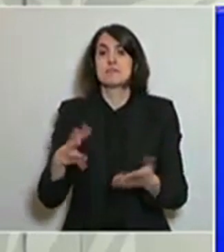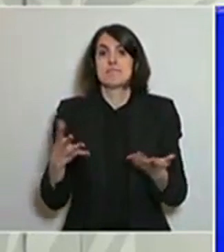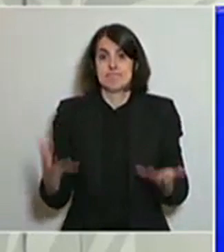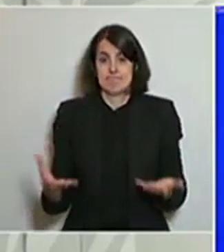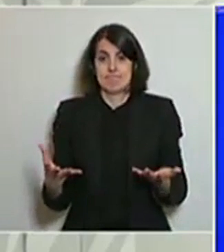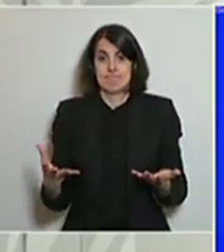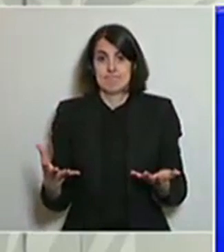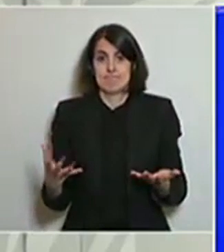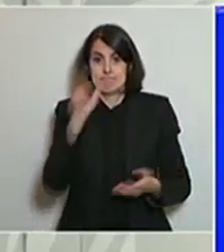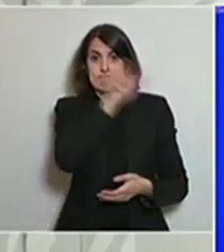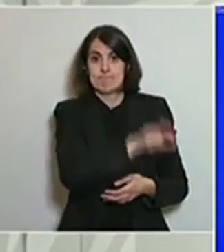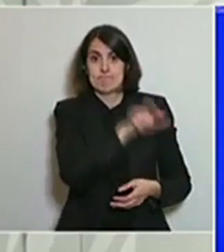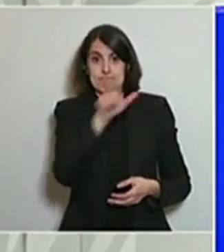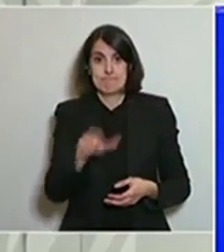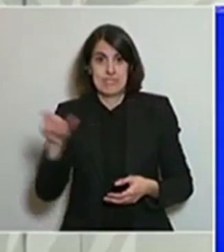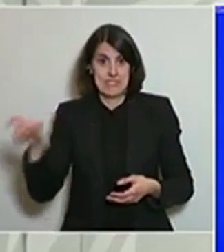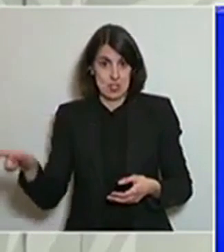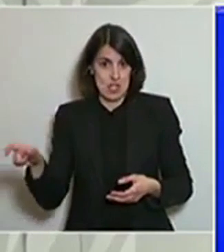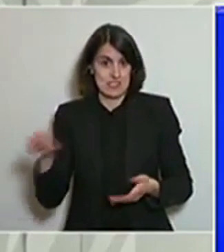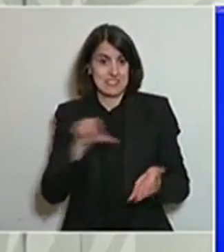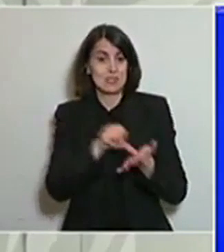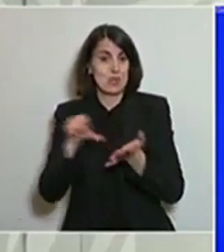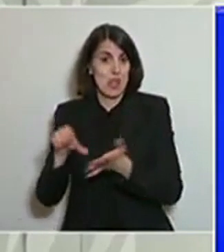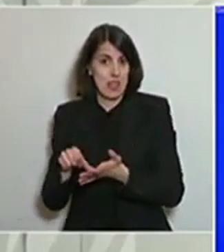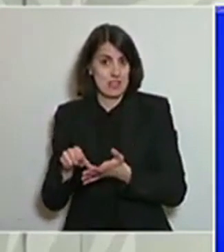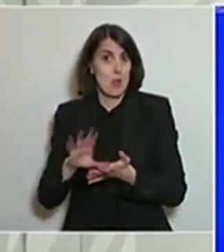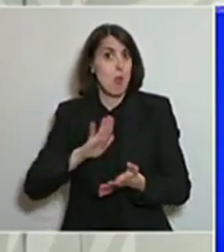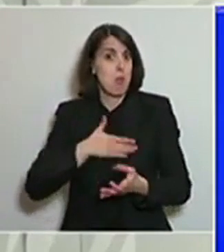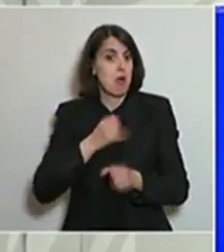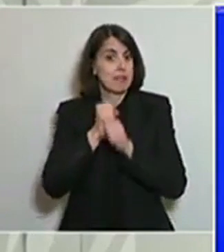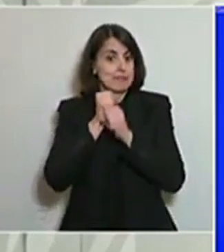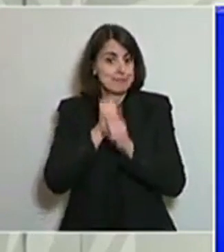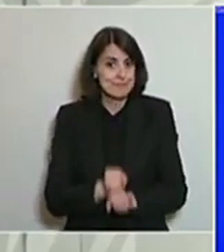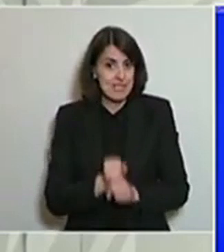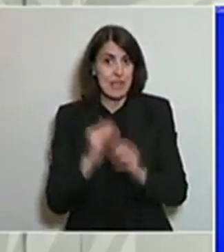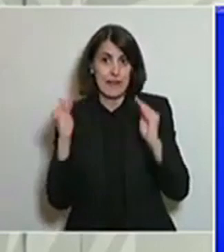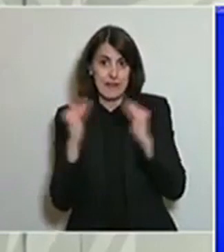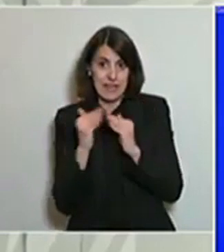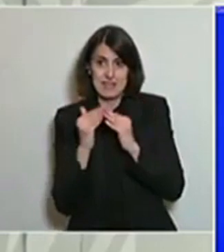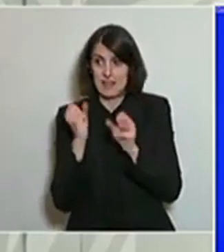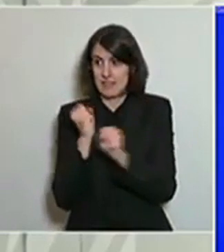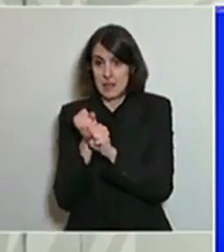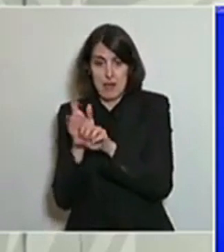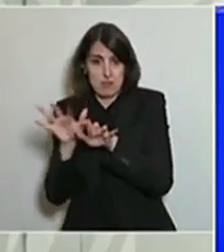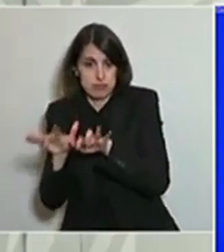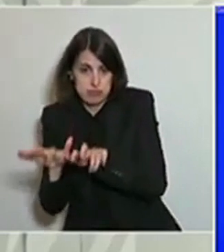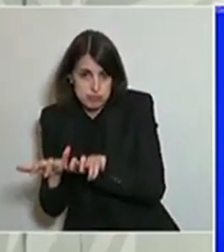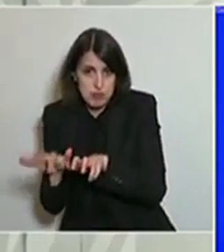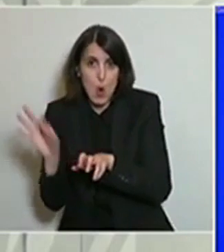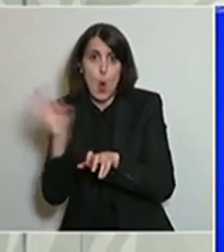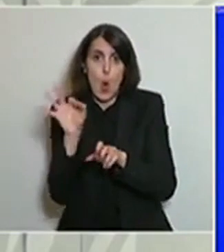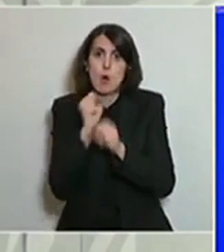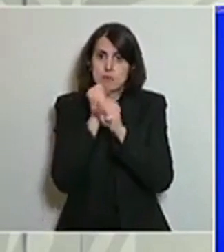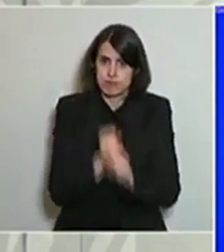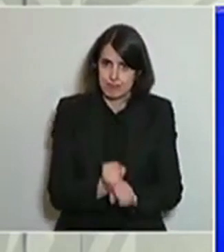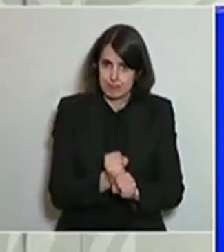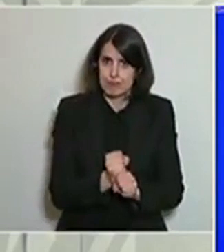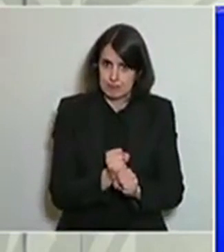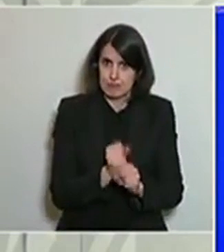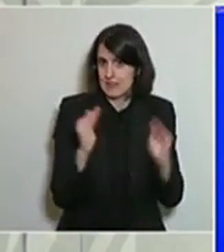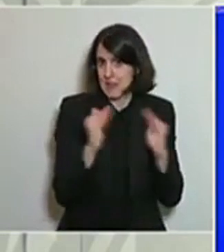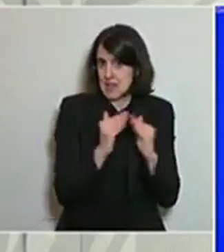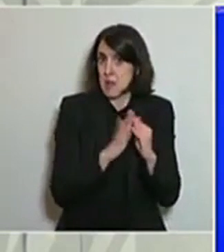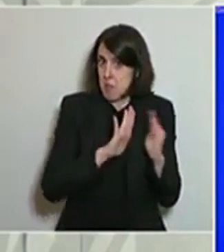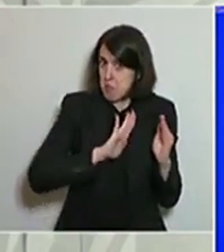aquells ciutadans que encara es puguin quedar a casa fent teletreball, tots aquells ciutadans que encara restin confinats a casa seva, s'esperin a les properes